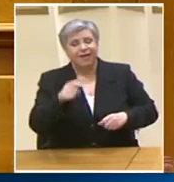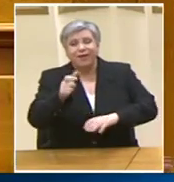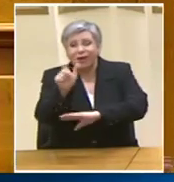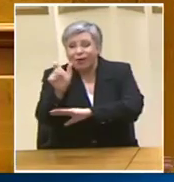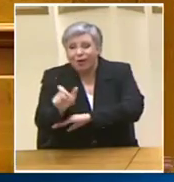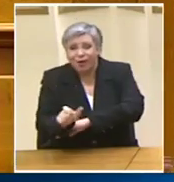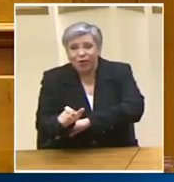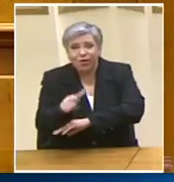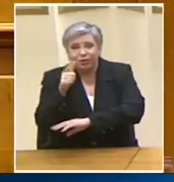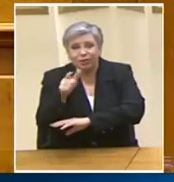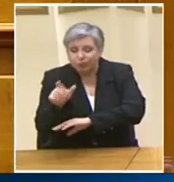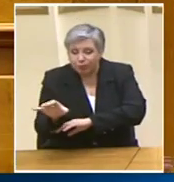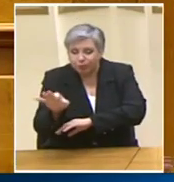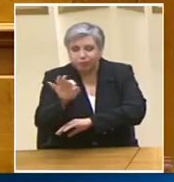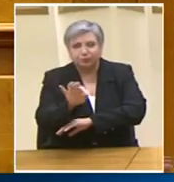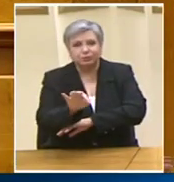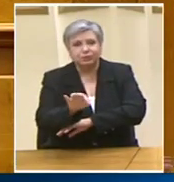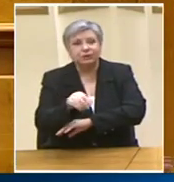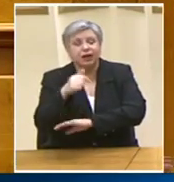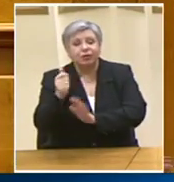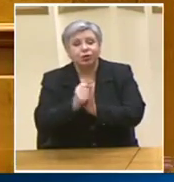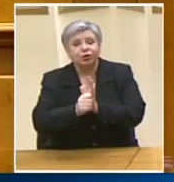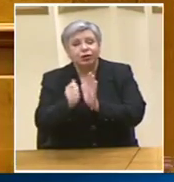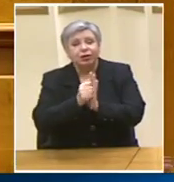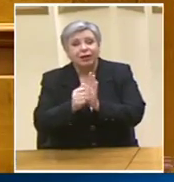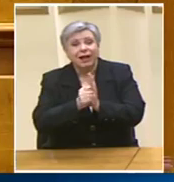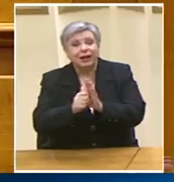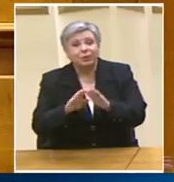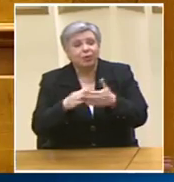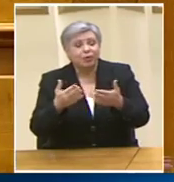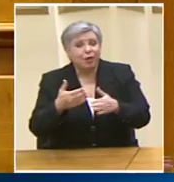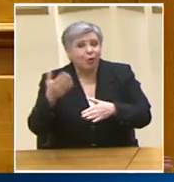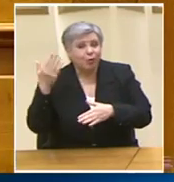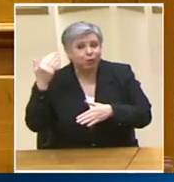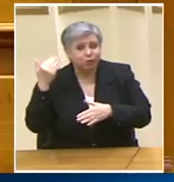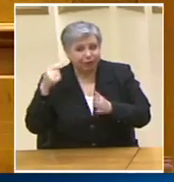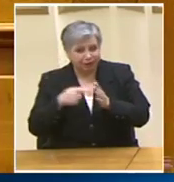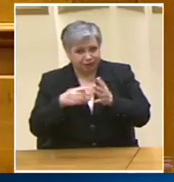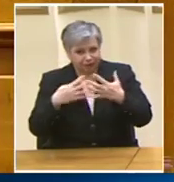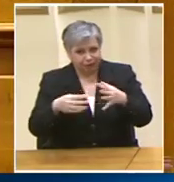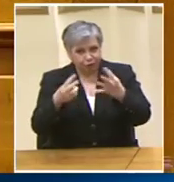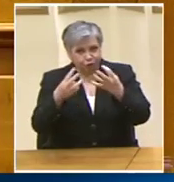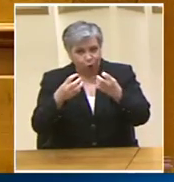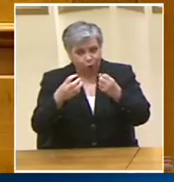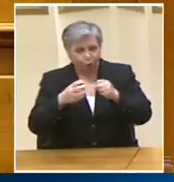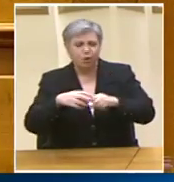Όχι μετά τη μεταπολίτευση Όχι τη δεκάτεια του 80 Έγραψε βιβλίο το 2015